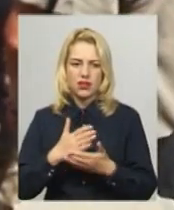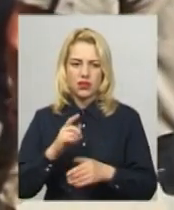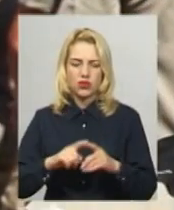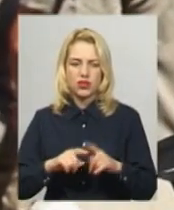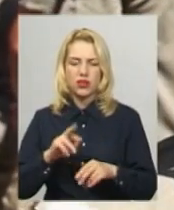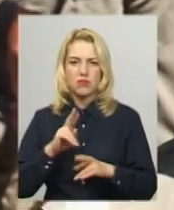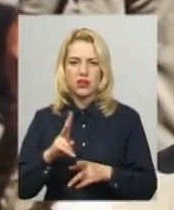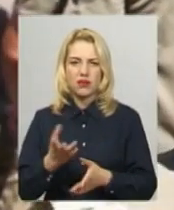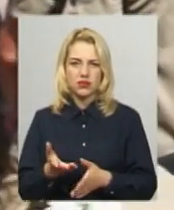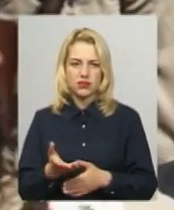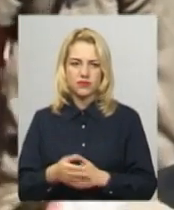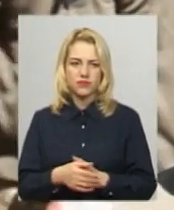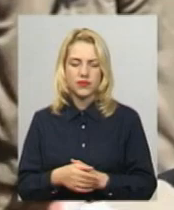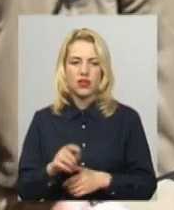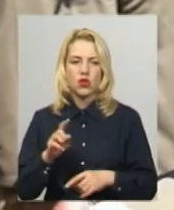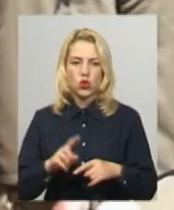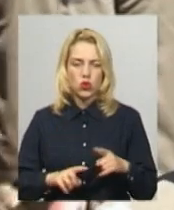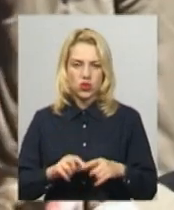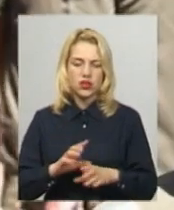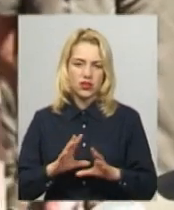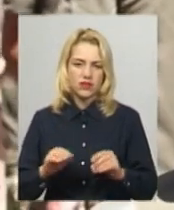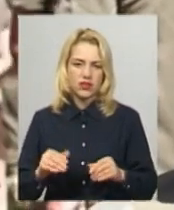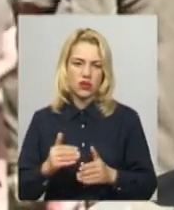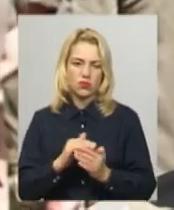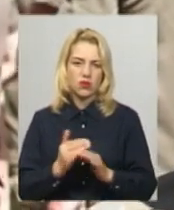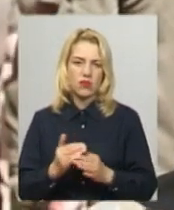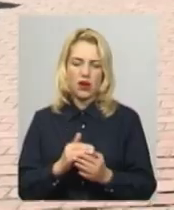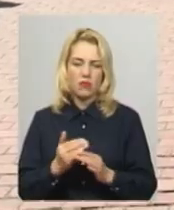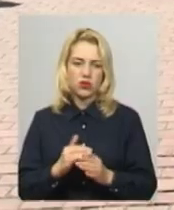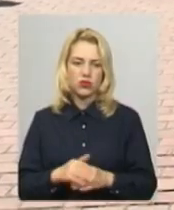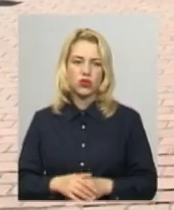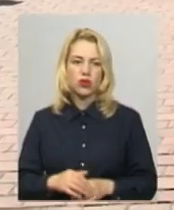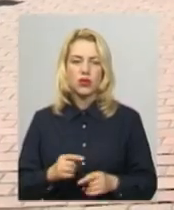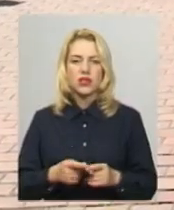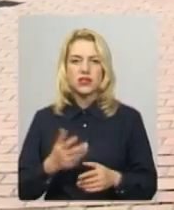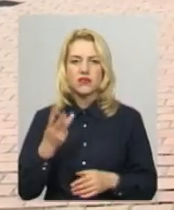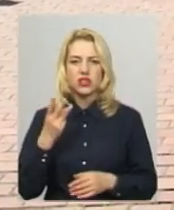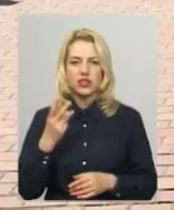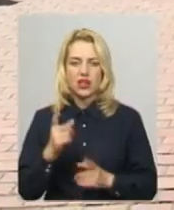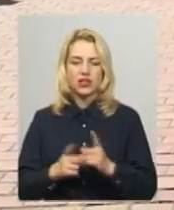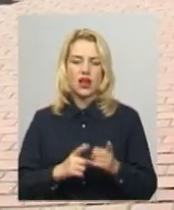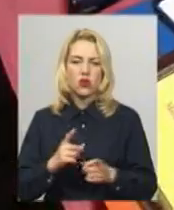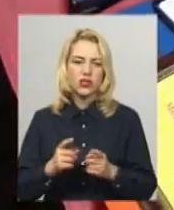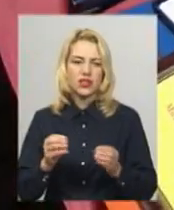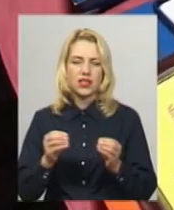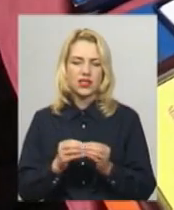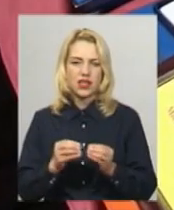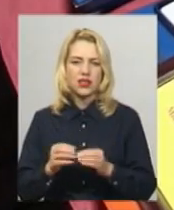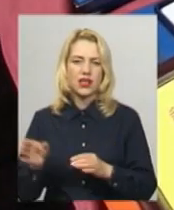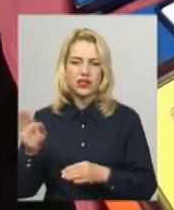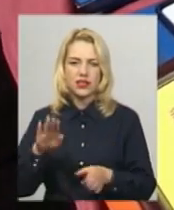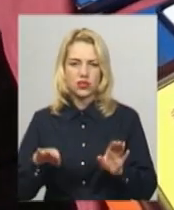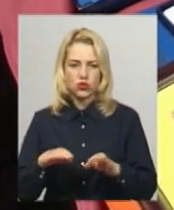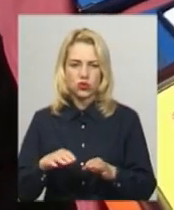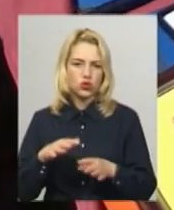тобто ми якось родина і все, допомагаємо одно одному. Це вже третя ротація 10-ї гірсько-штурмової бригади